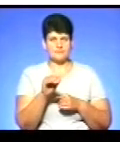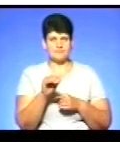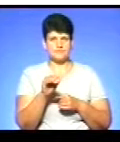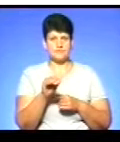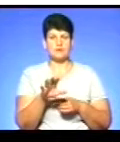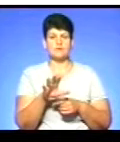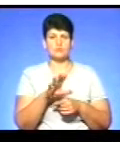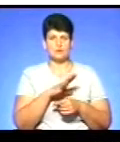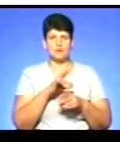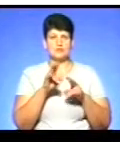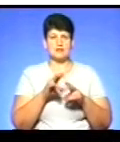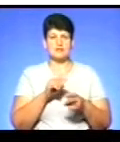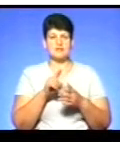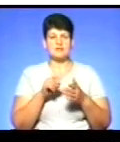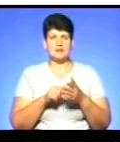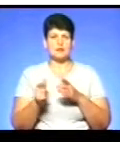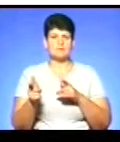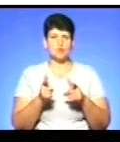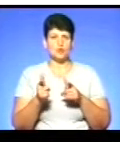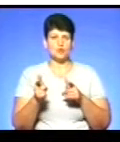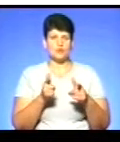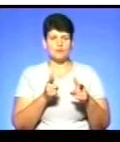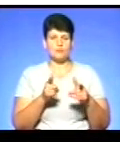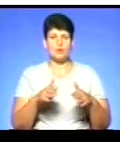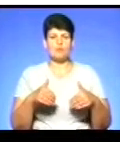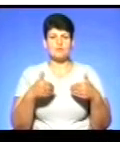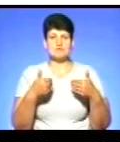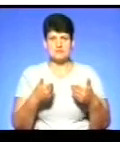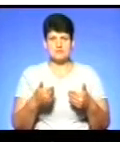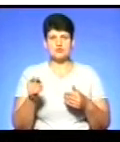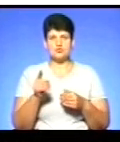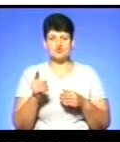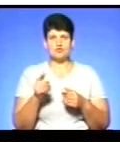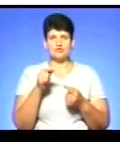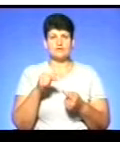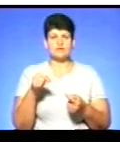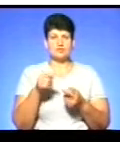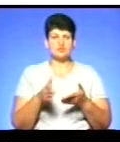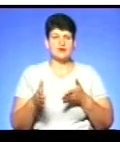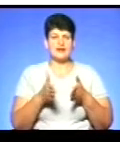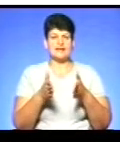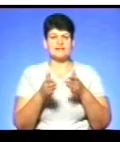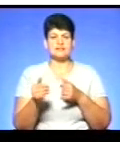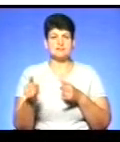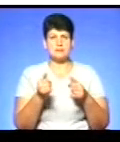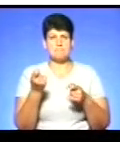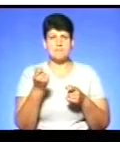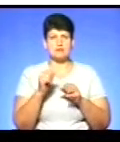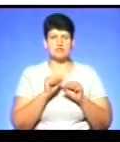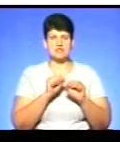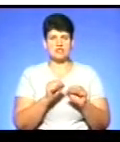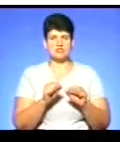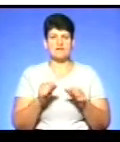були розглянуті питання підготовки пропозиції щодо визначення шляхів забезпечення малозахищених